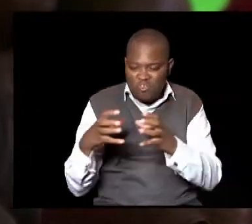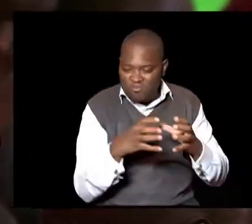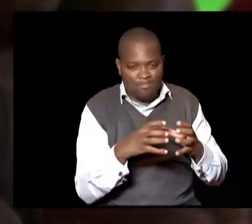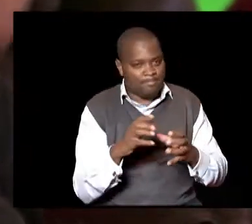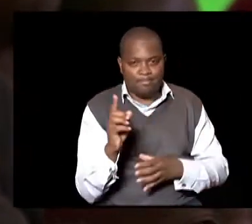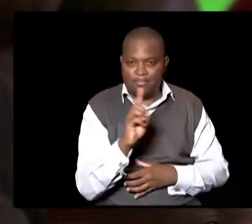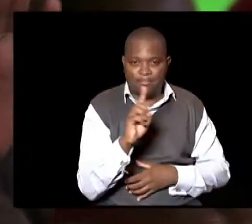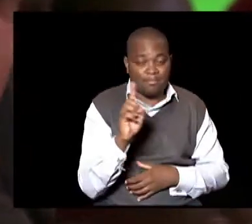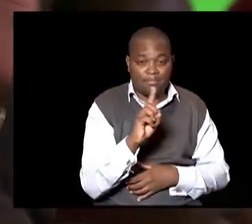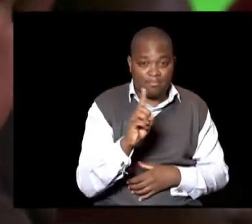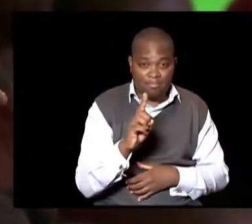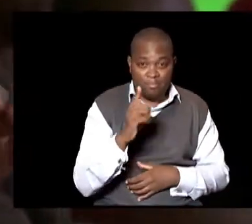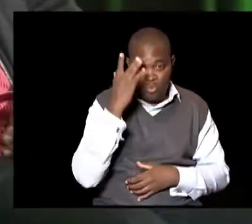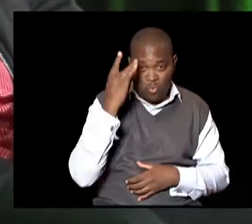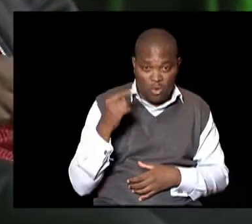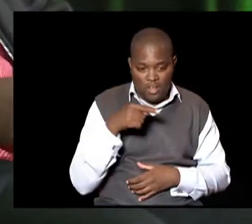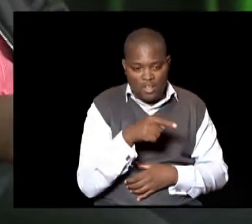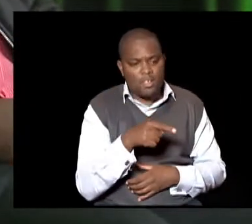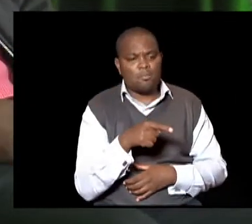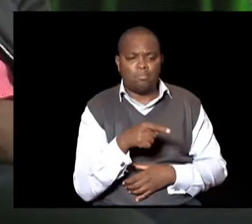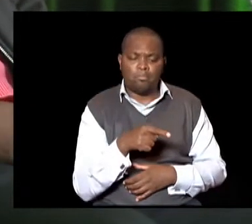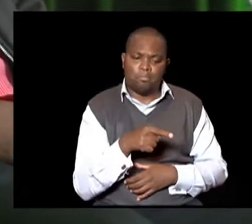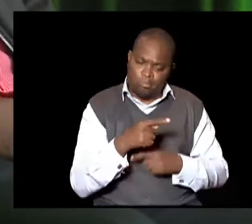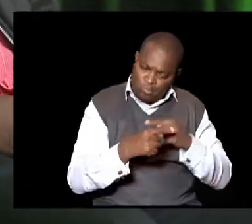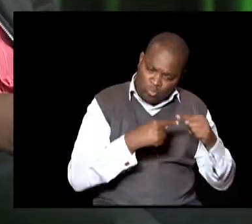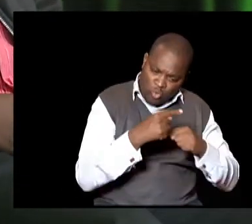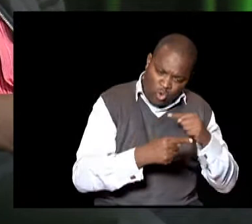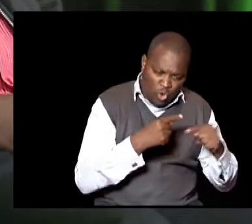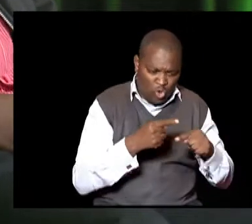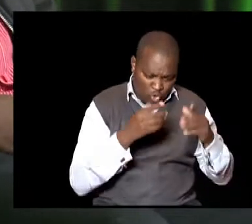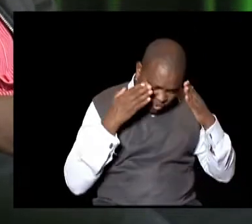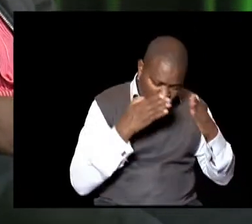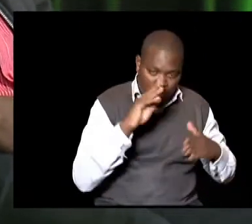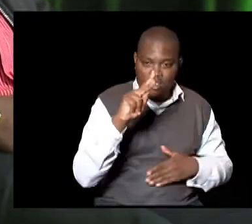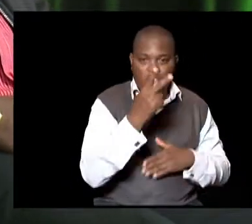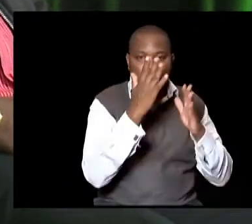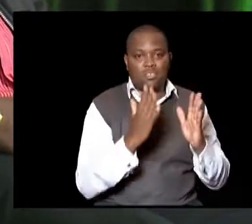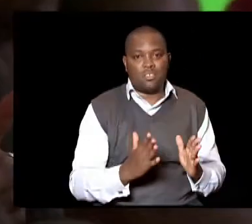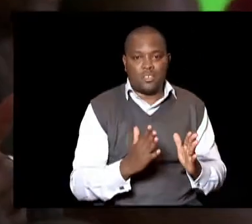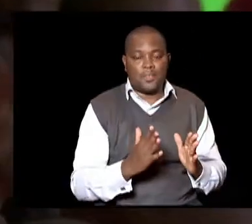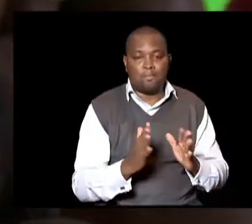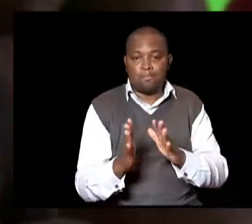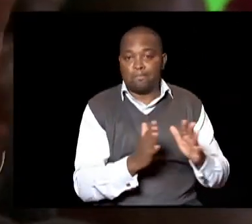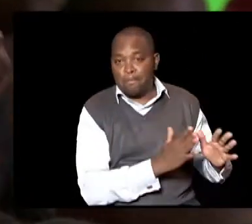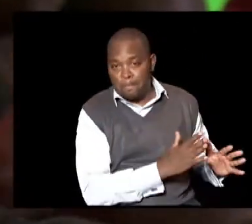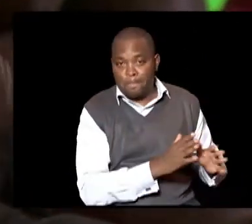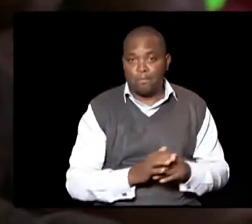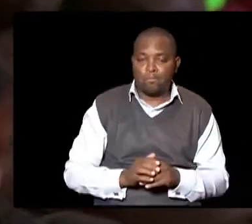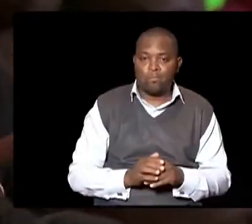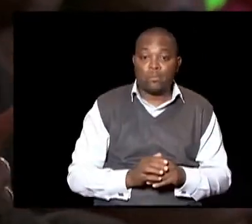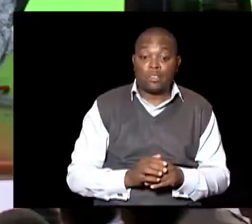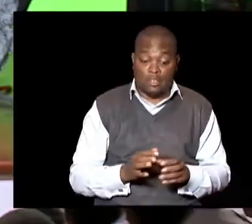Bakarani na watu wote Is it enough Kufanya kazi kwa watu wa Kenya And clean